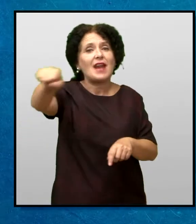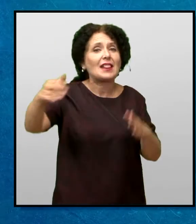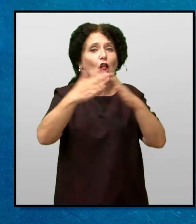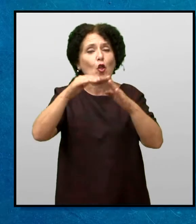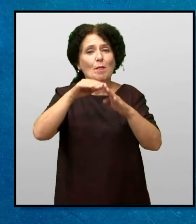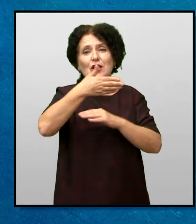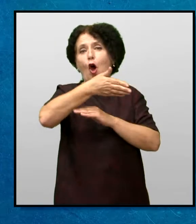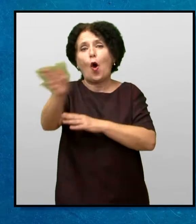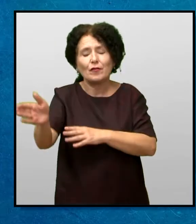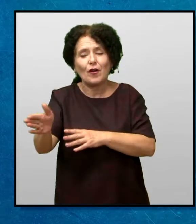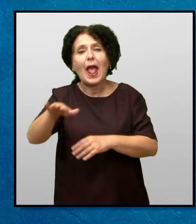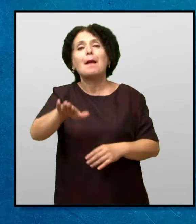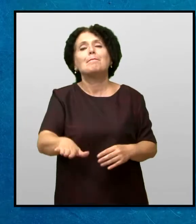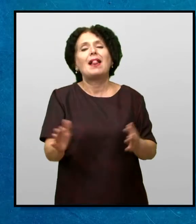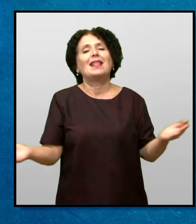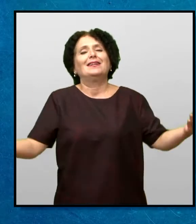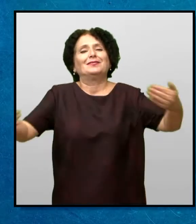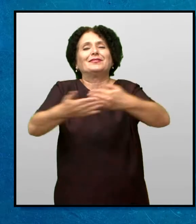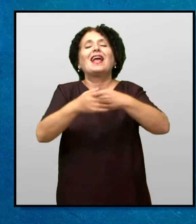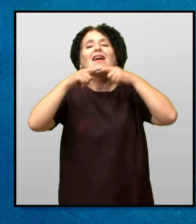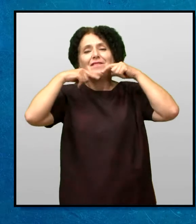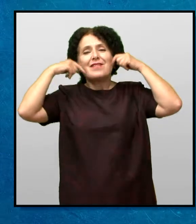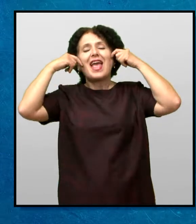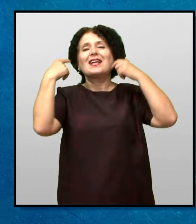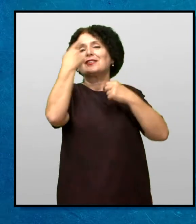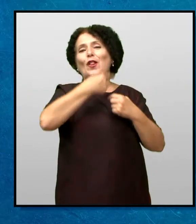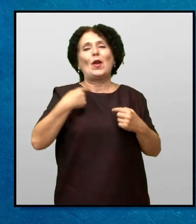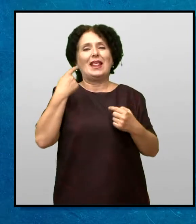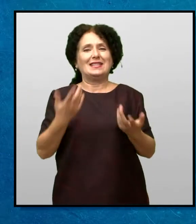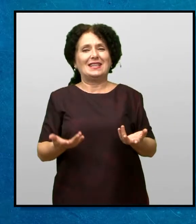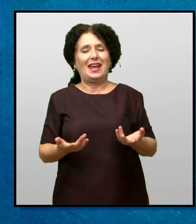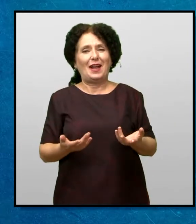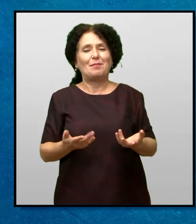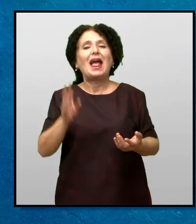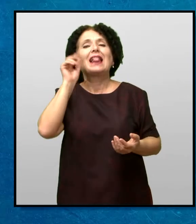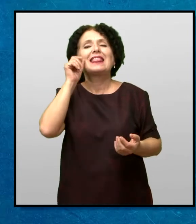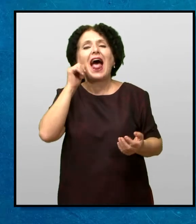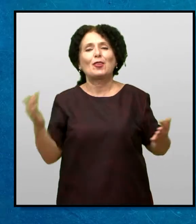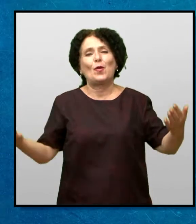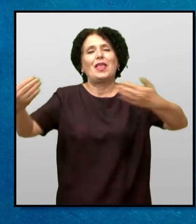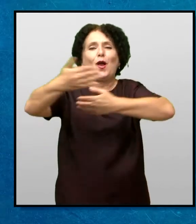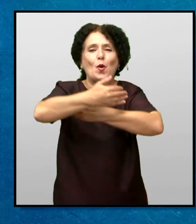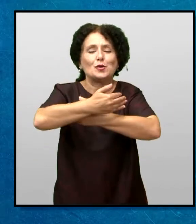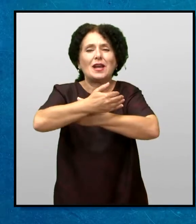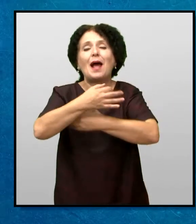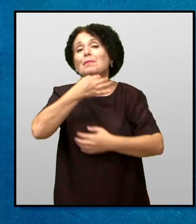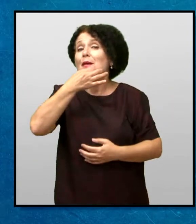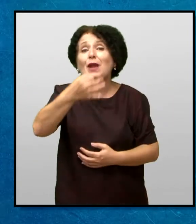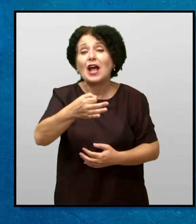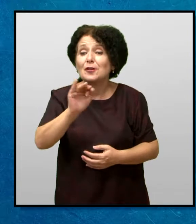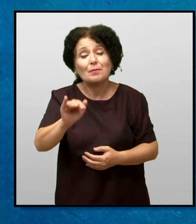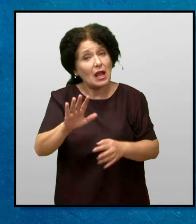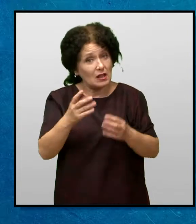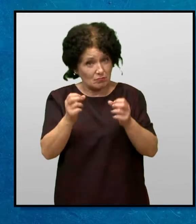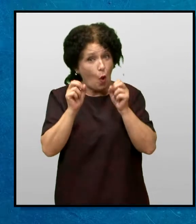Пред ниф застана Мери со весела насмевка на лицето Татко ја прегрна и ја